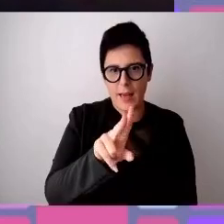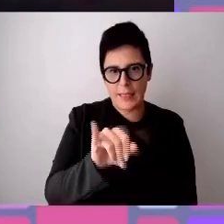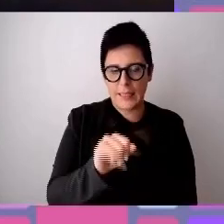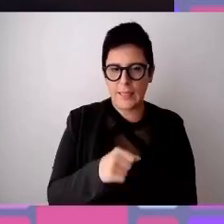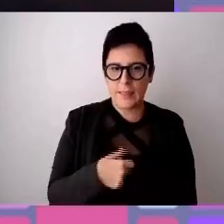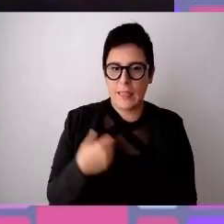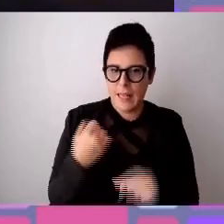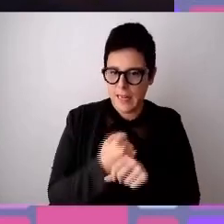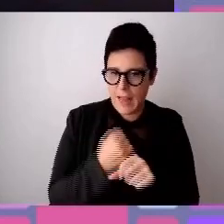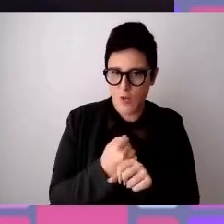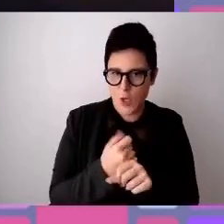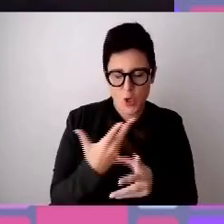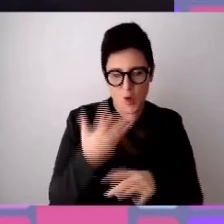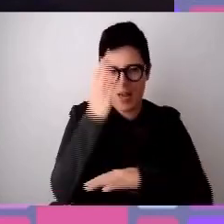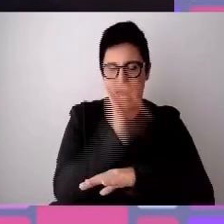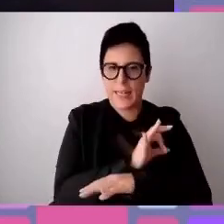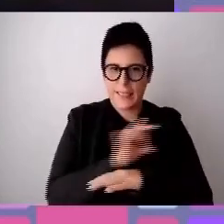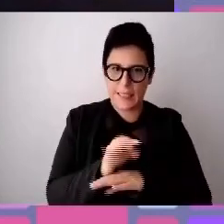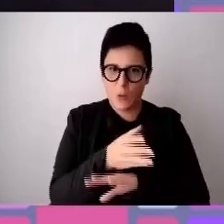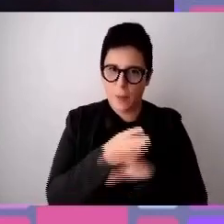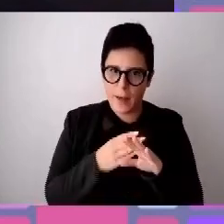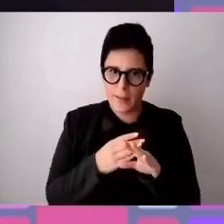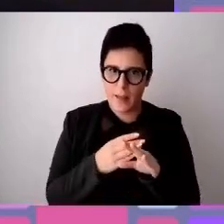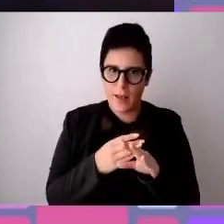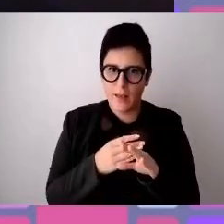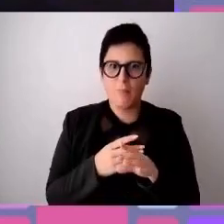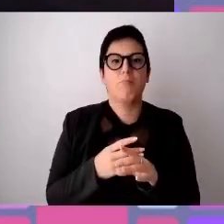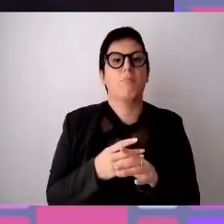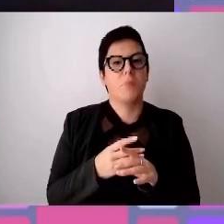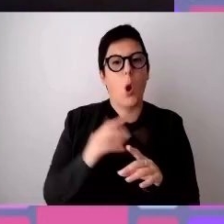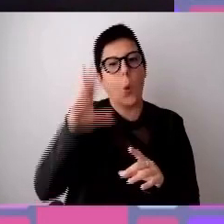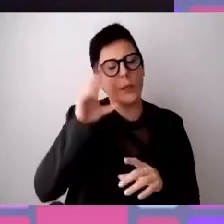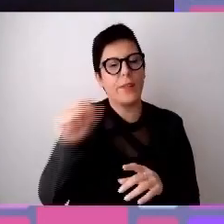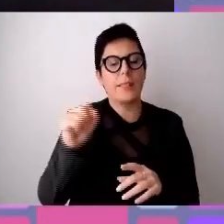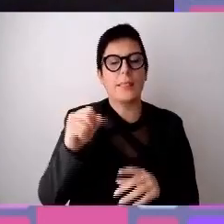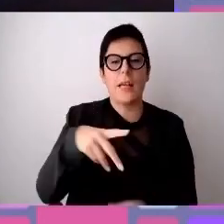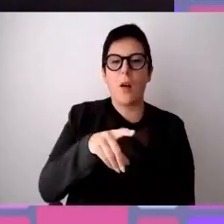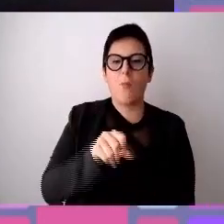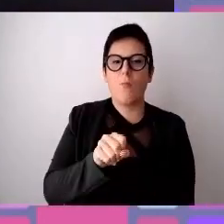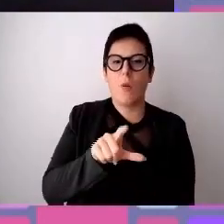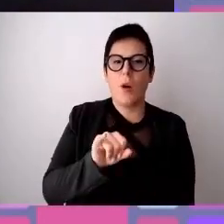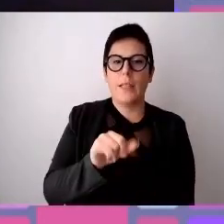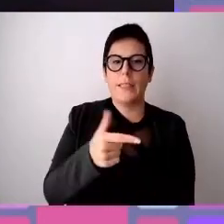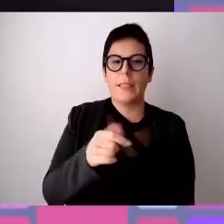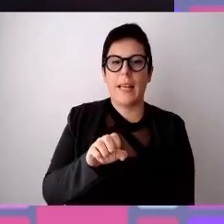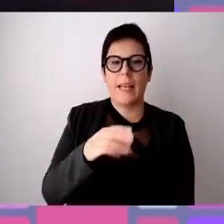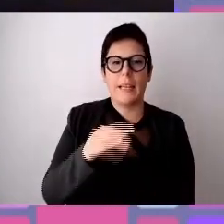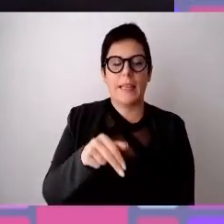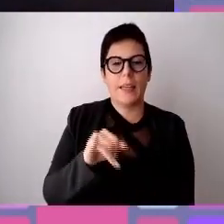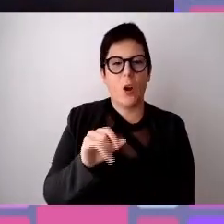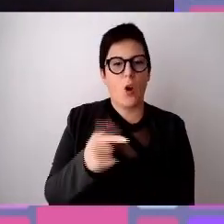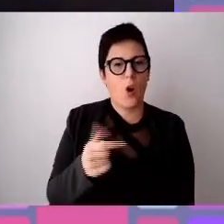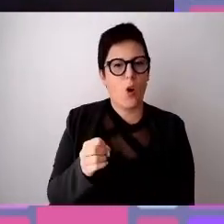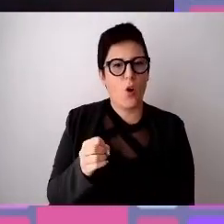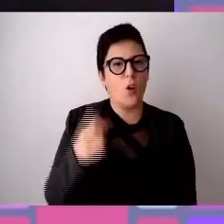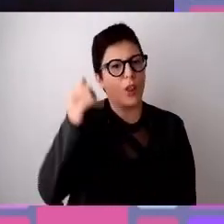lavoro come architetto part-time per il Politecnico di Torino. Di solito dico questo come lavoro, perché quando dico che faccio